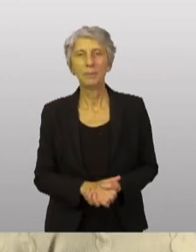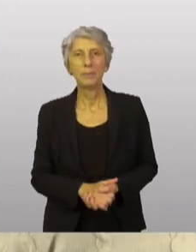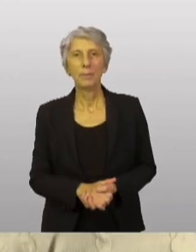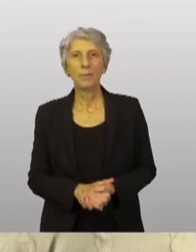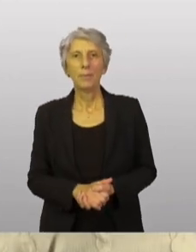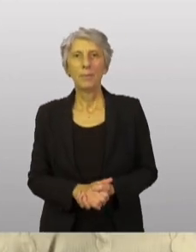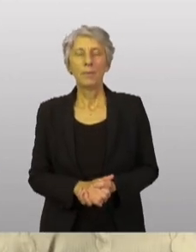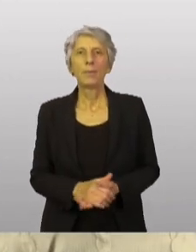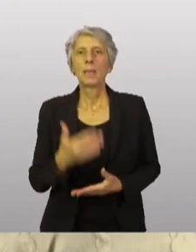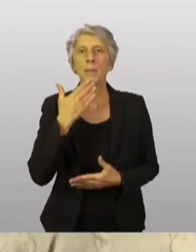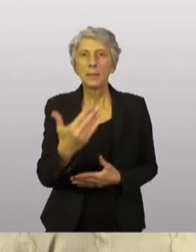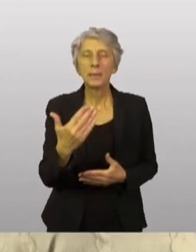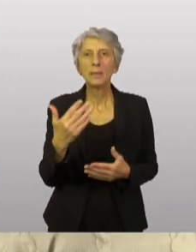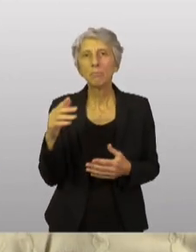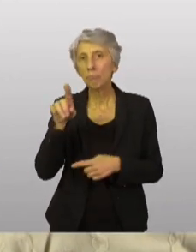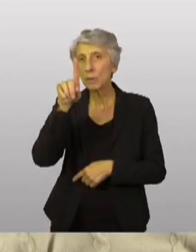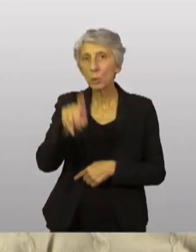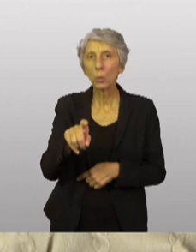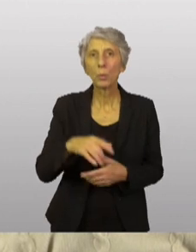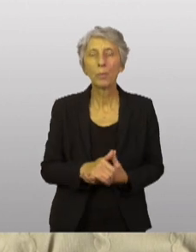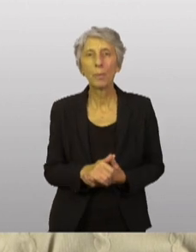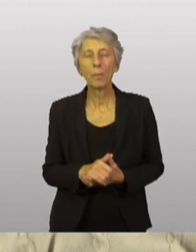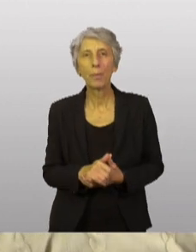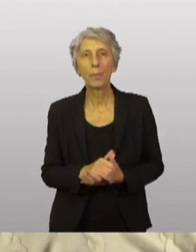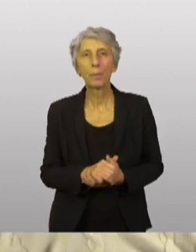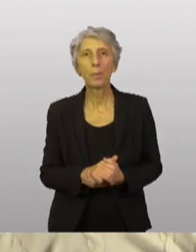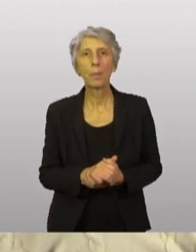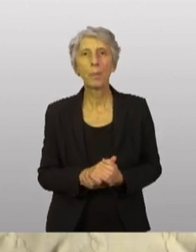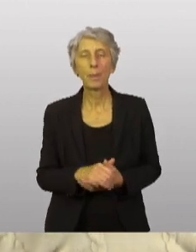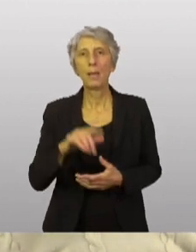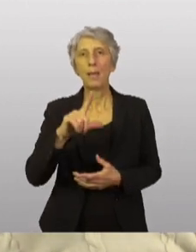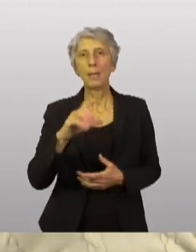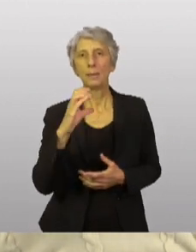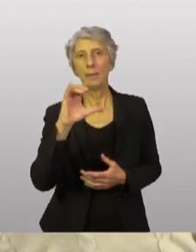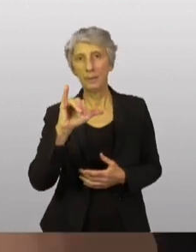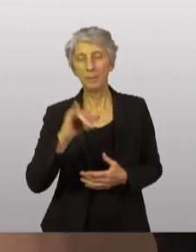Merci.-ce que nous avons une autre question ? Catherine Gentil de LCI.